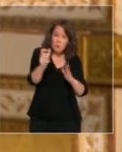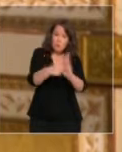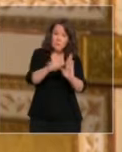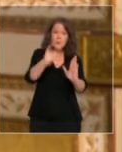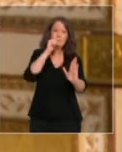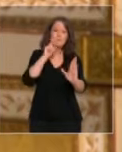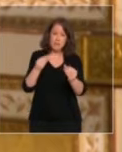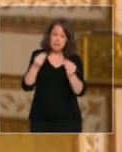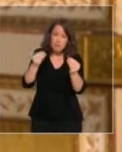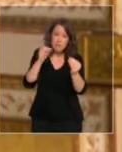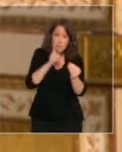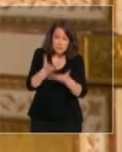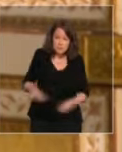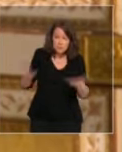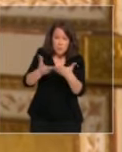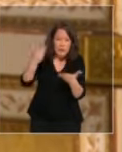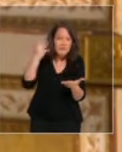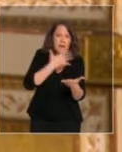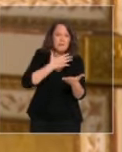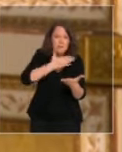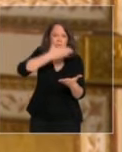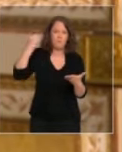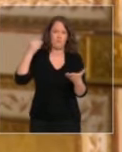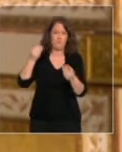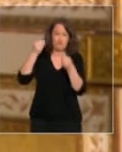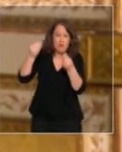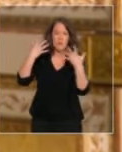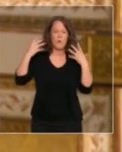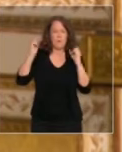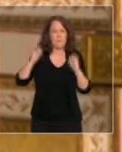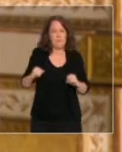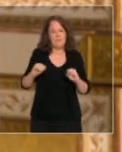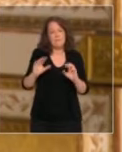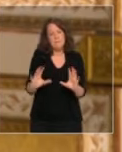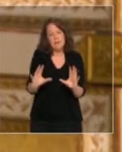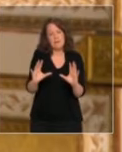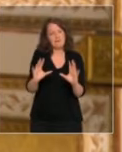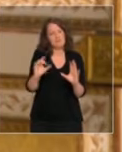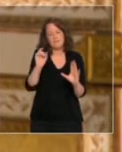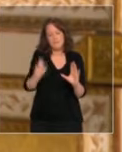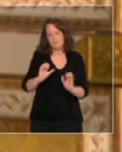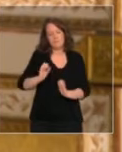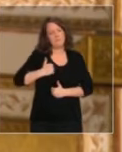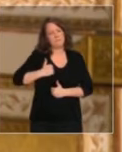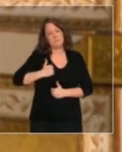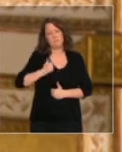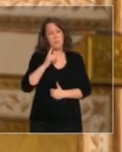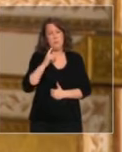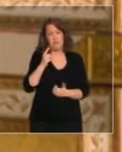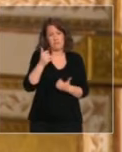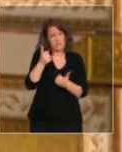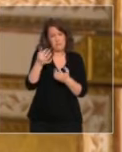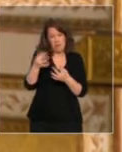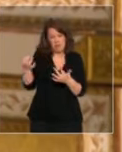plus supportable pour vous. Mais il faudra essayer de s'y tenir pour vous protéger, pour votre